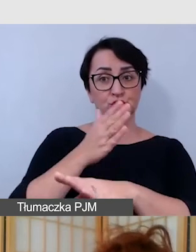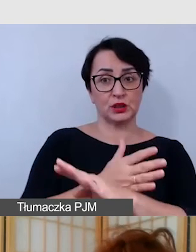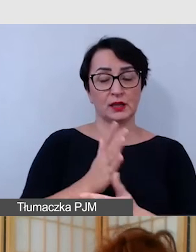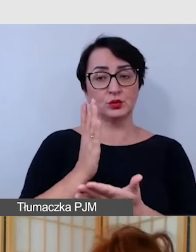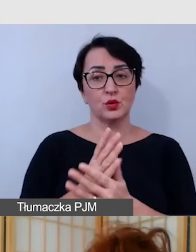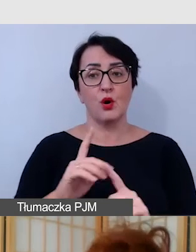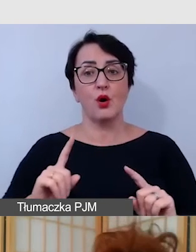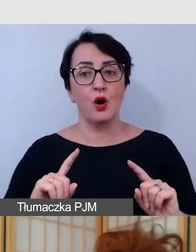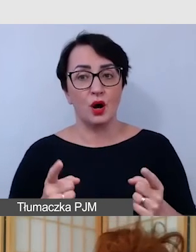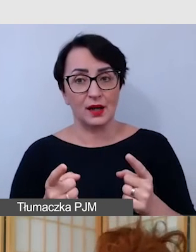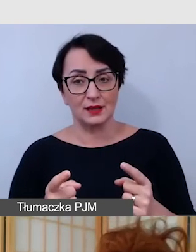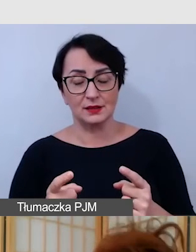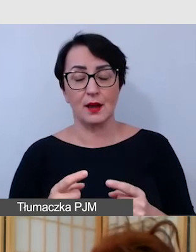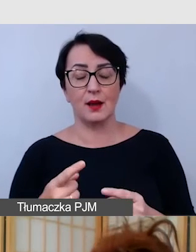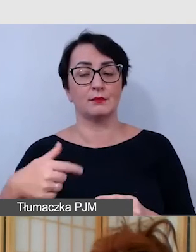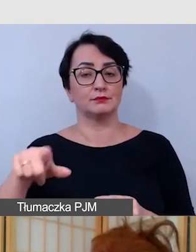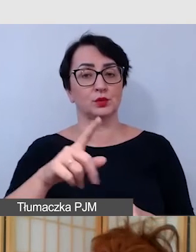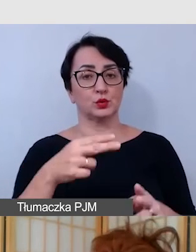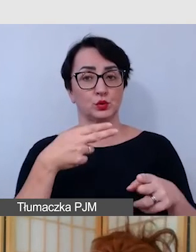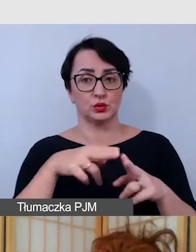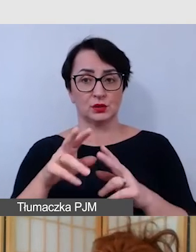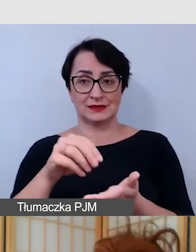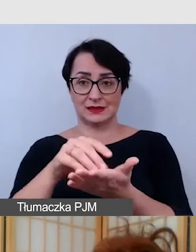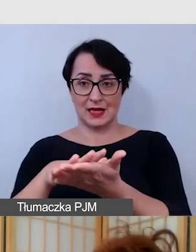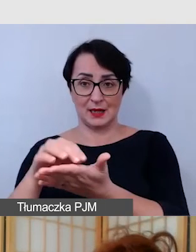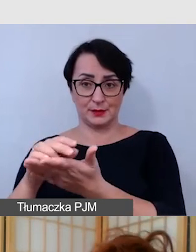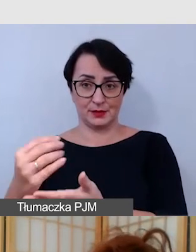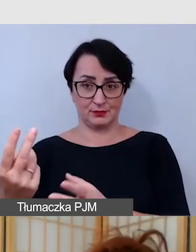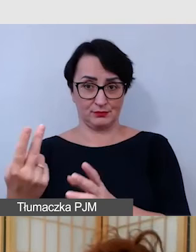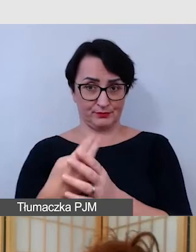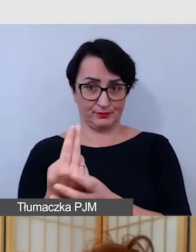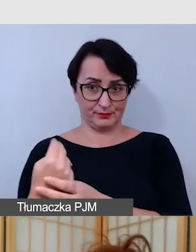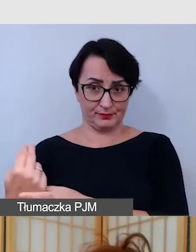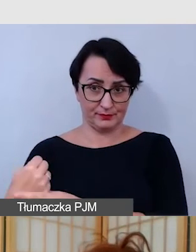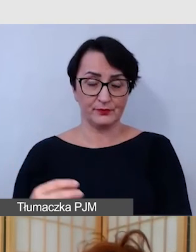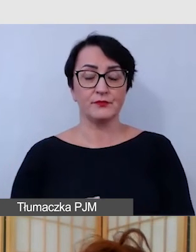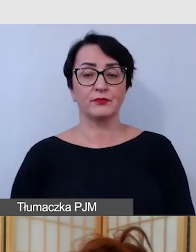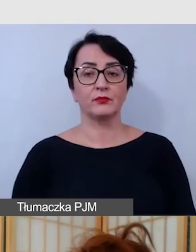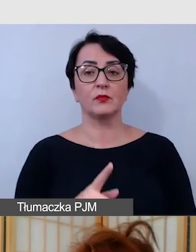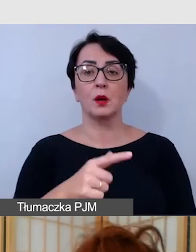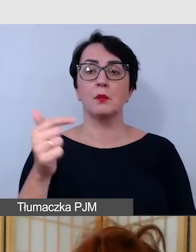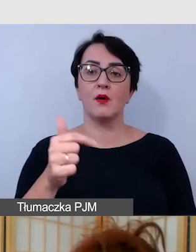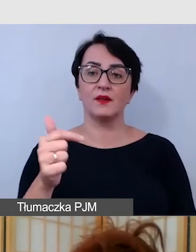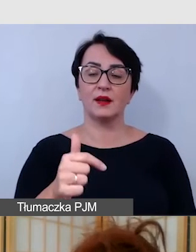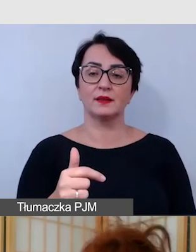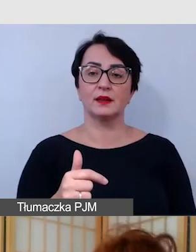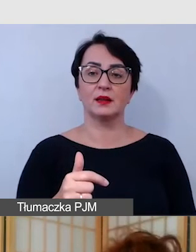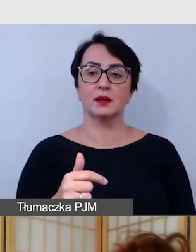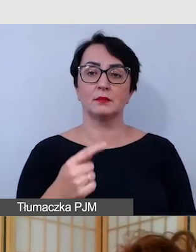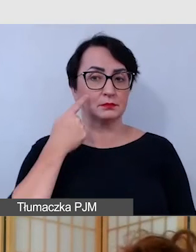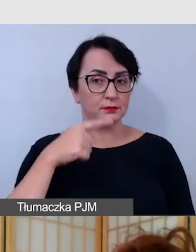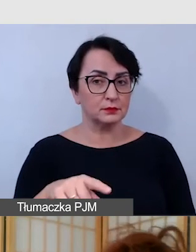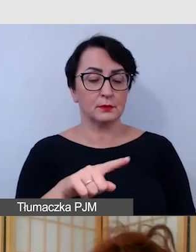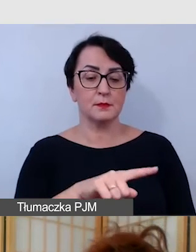organizacji, w momencie, kiedy nasi uczestnicy się zapisują, powinni na przykład zauważyć pytania,